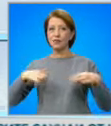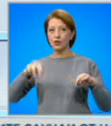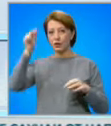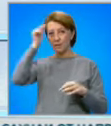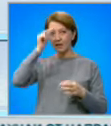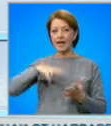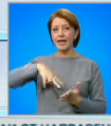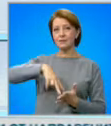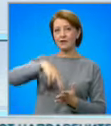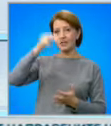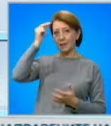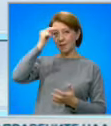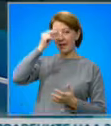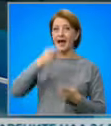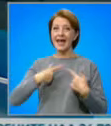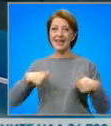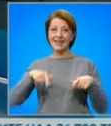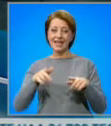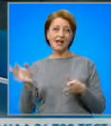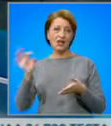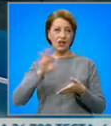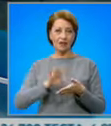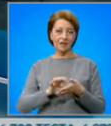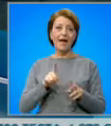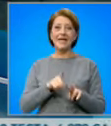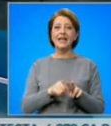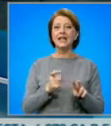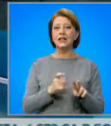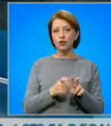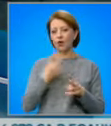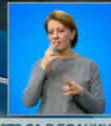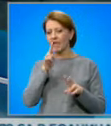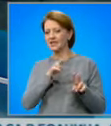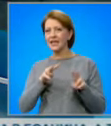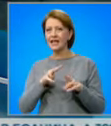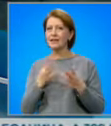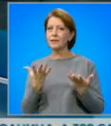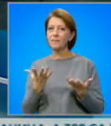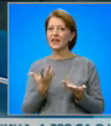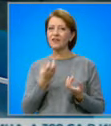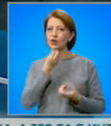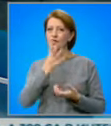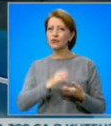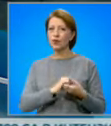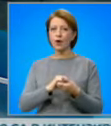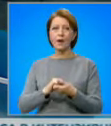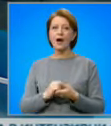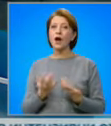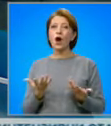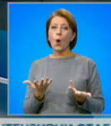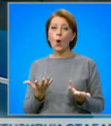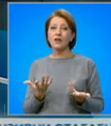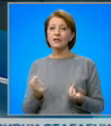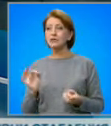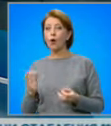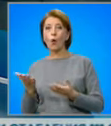БГ, ние идваме. Ирина Цонева следи и развитието около коалицията. Ирина, добър вечер. Кой, с кого и защо